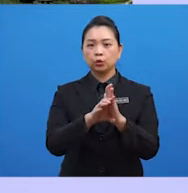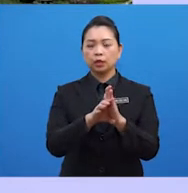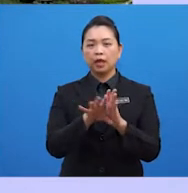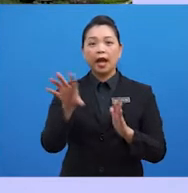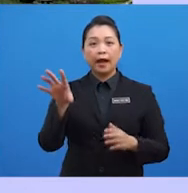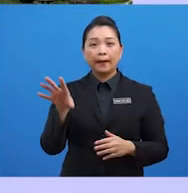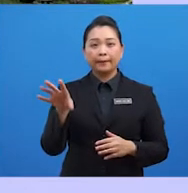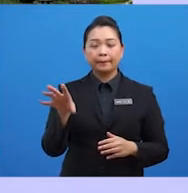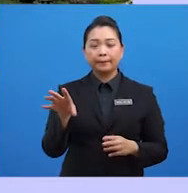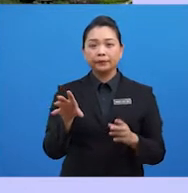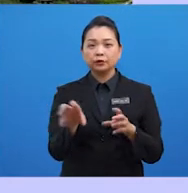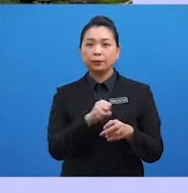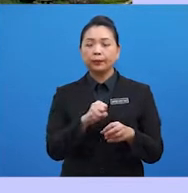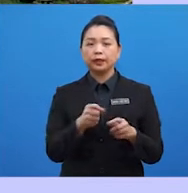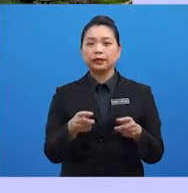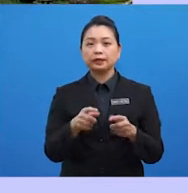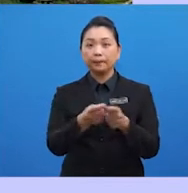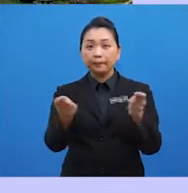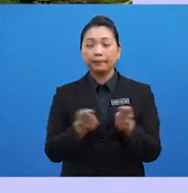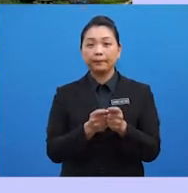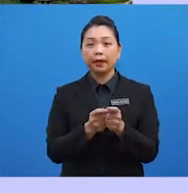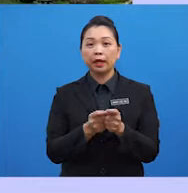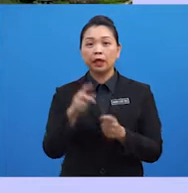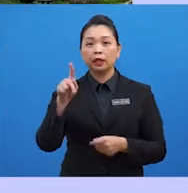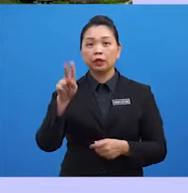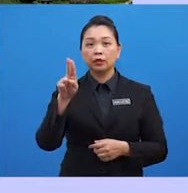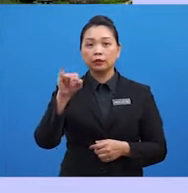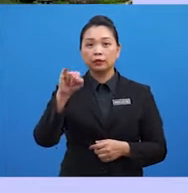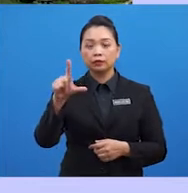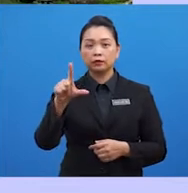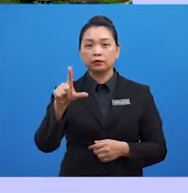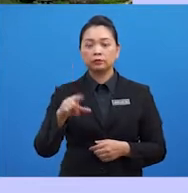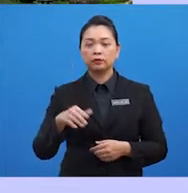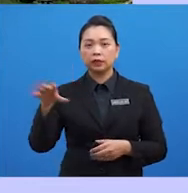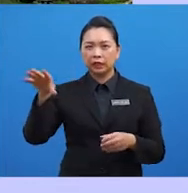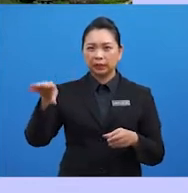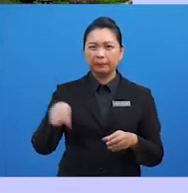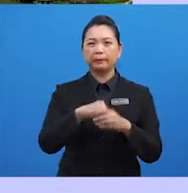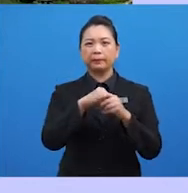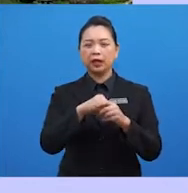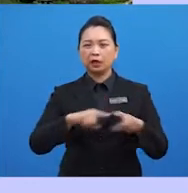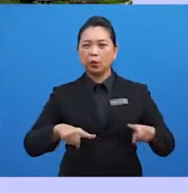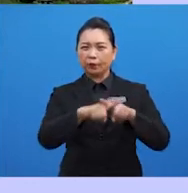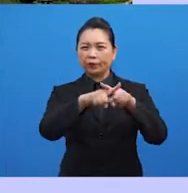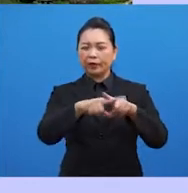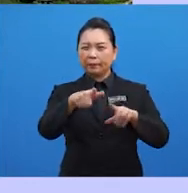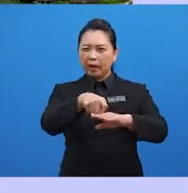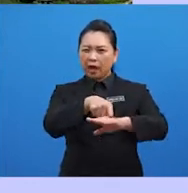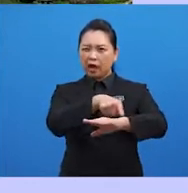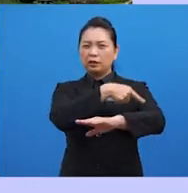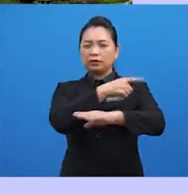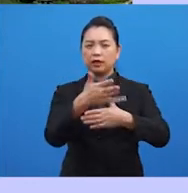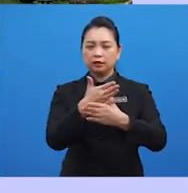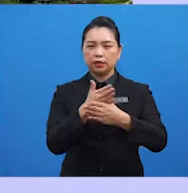tapak warisan kuil yang telah menimbulkan konflik yang berpanjangan antara